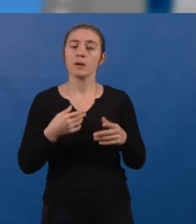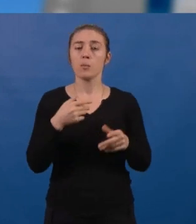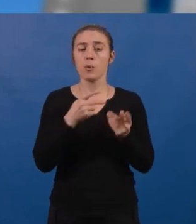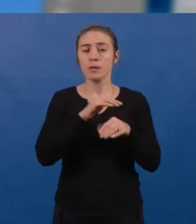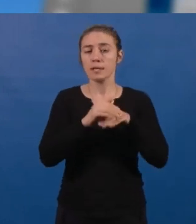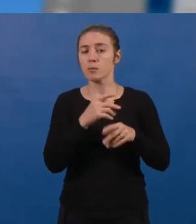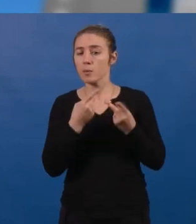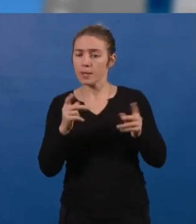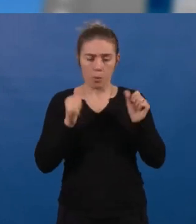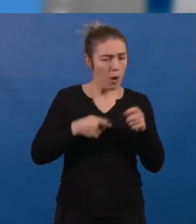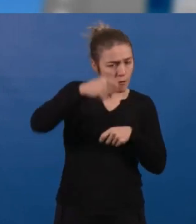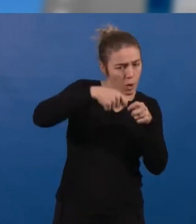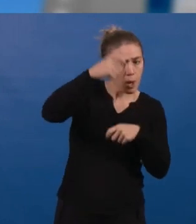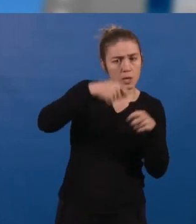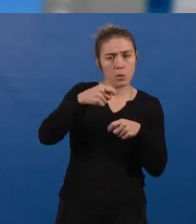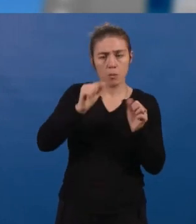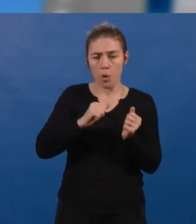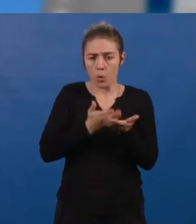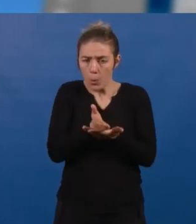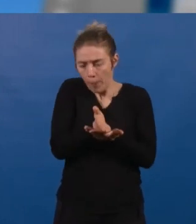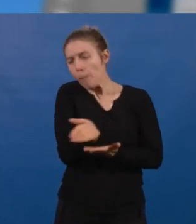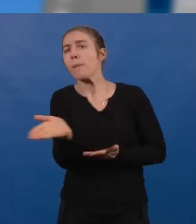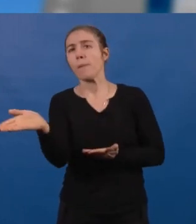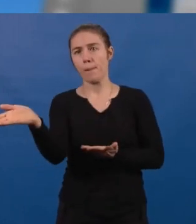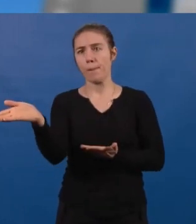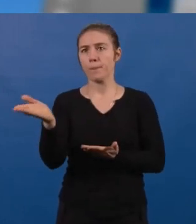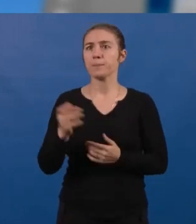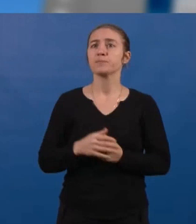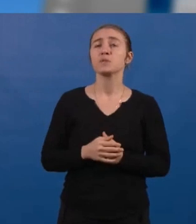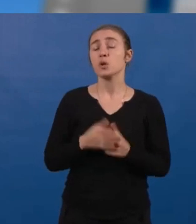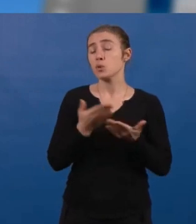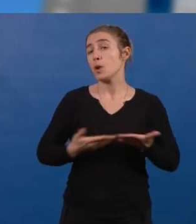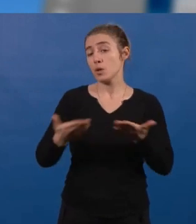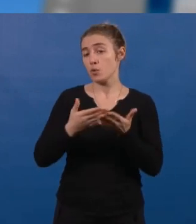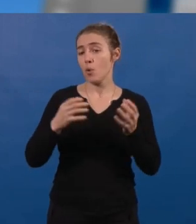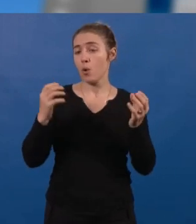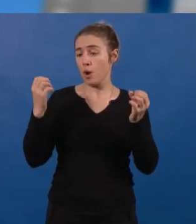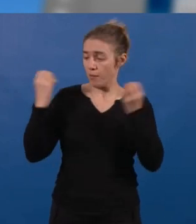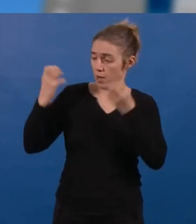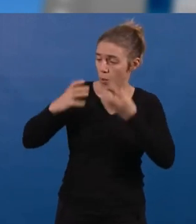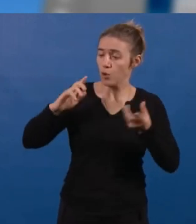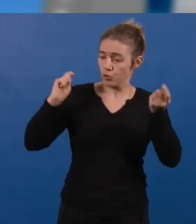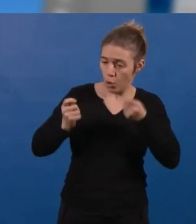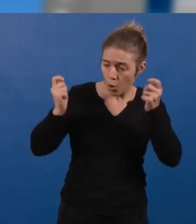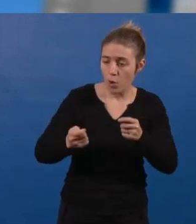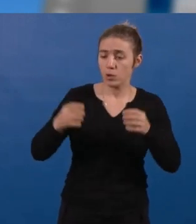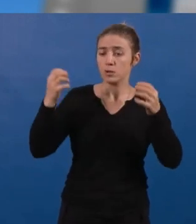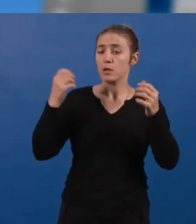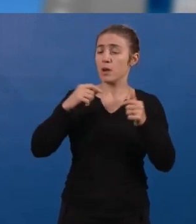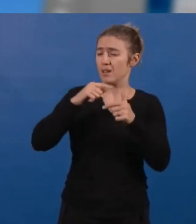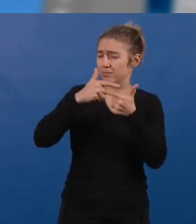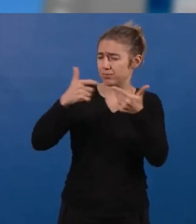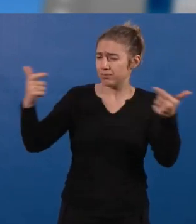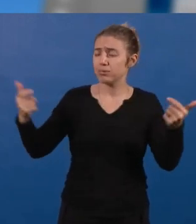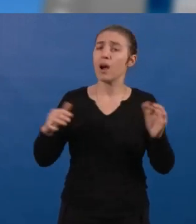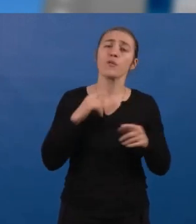ce titre et leur faire prendre un nouveau cap. En effet, les bouleversements qui ont eu lieu dans cette période, les événements multiples et diverses